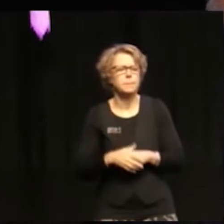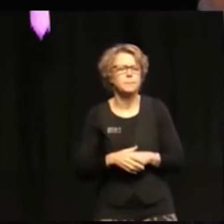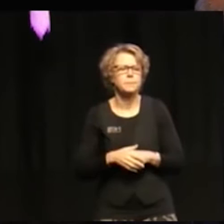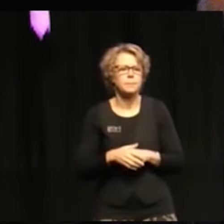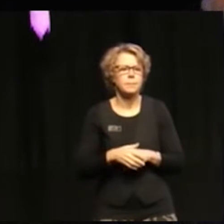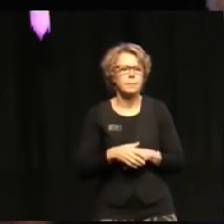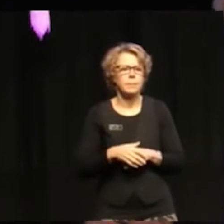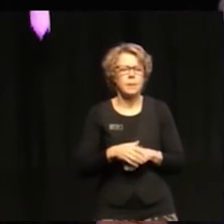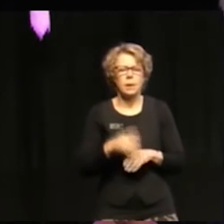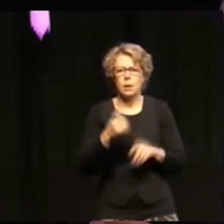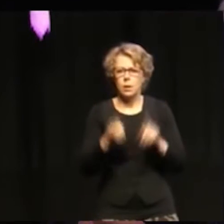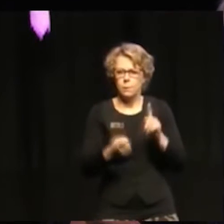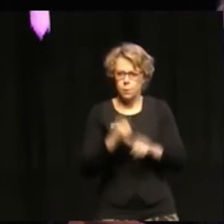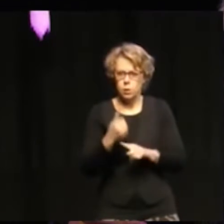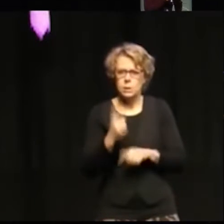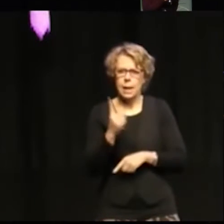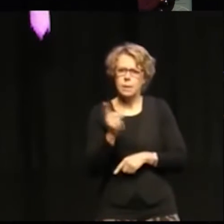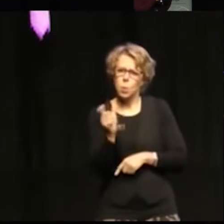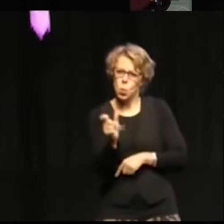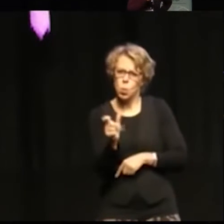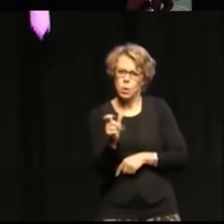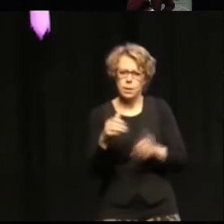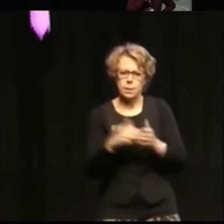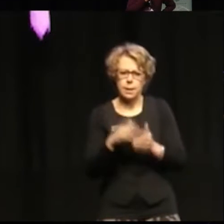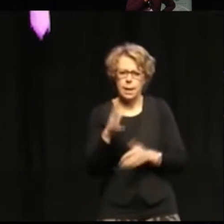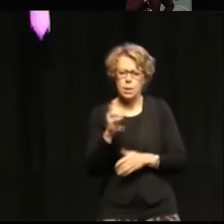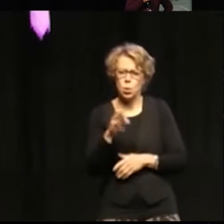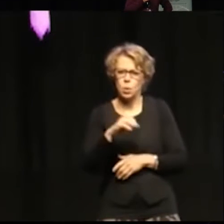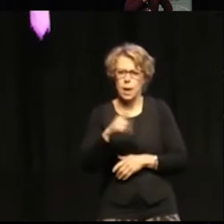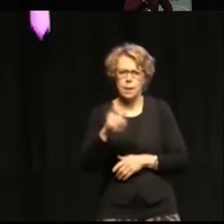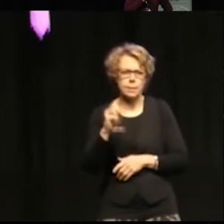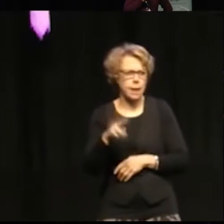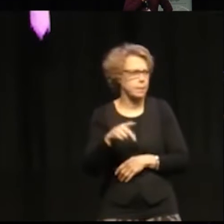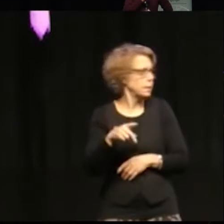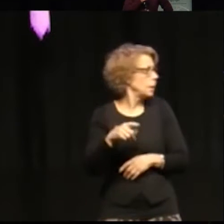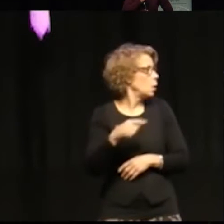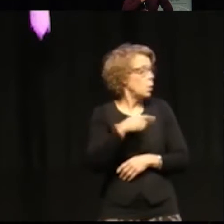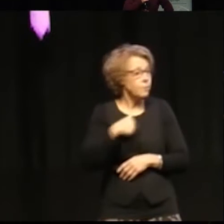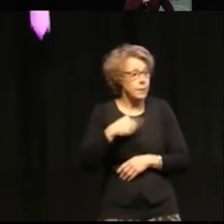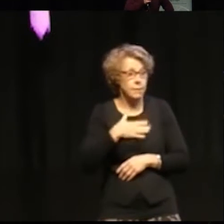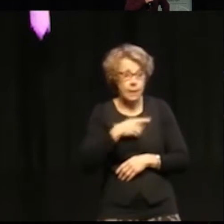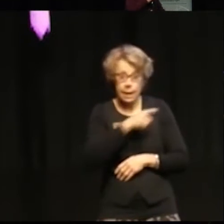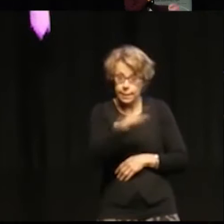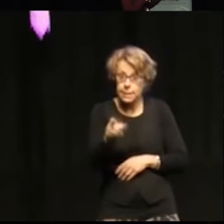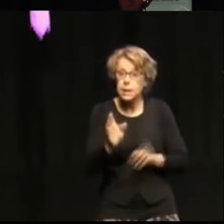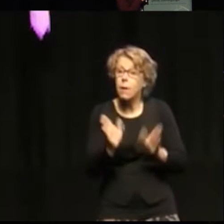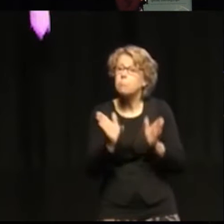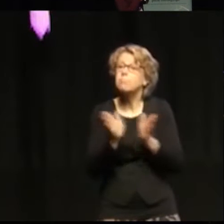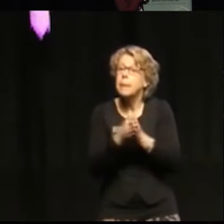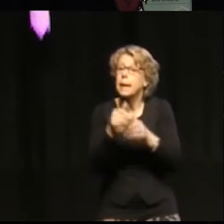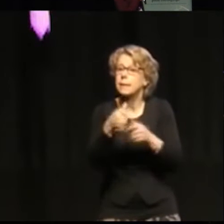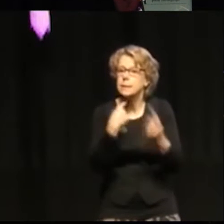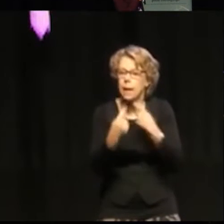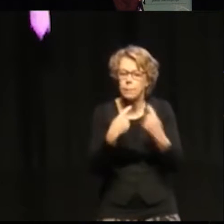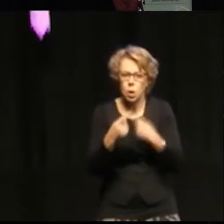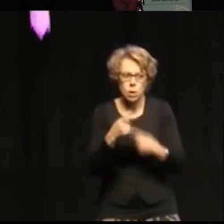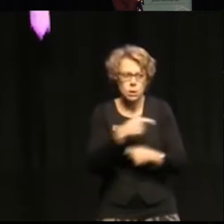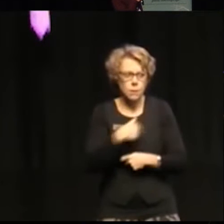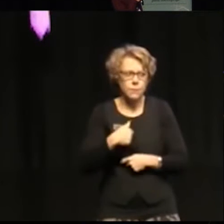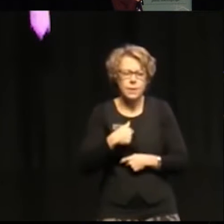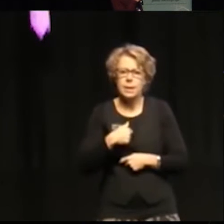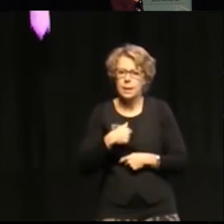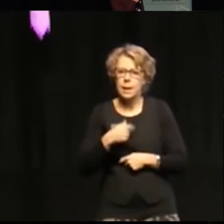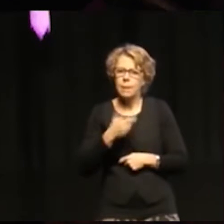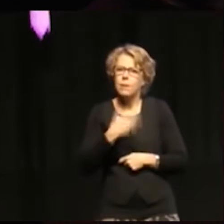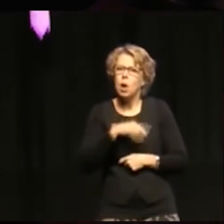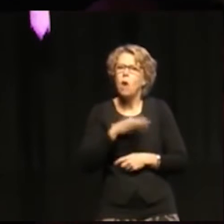Först ett ord till Jonathan. Ja, det är så att vi vill gärna att ni ska vara delaktiga i det här samtalet också. Så vi kommer ta in frågor på den här hashtaggen